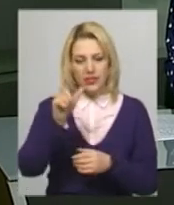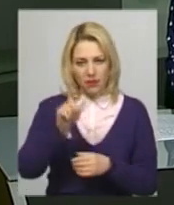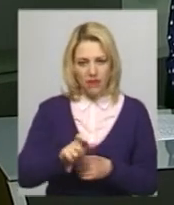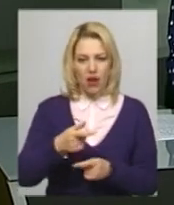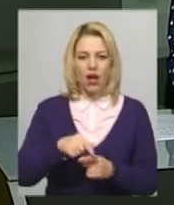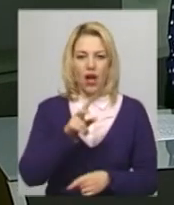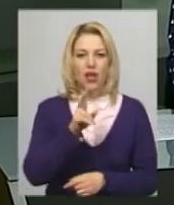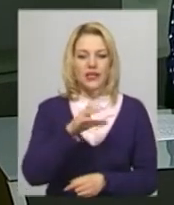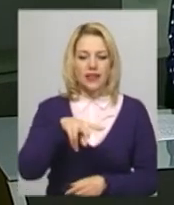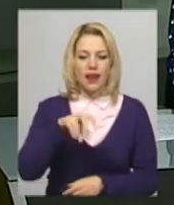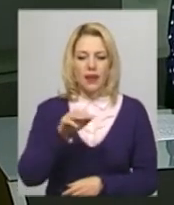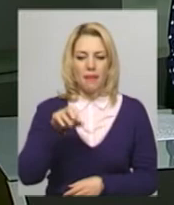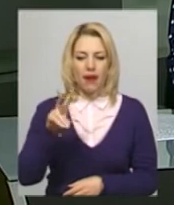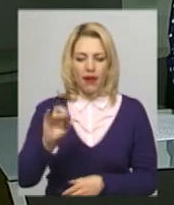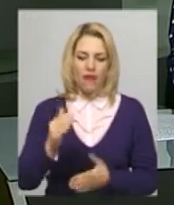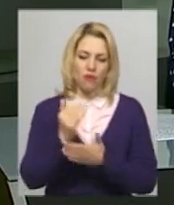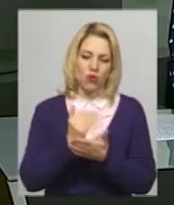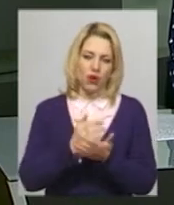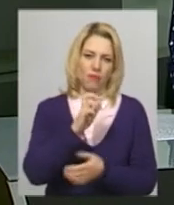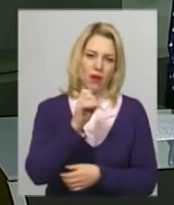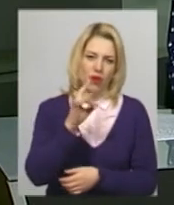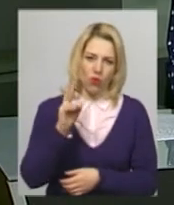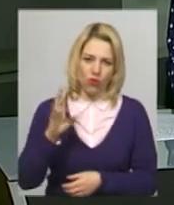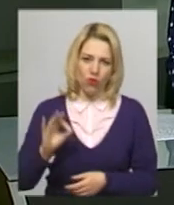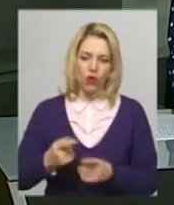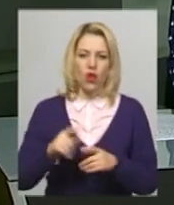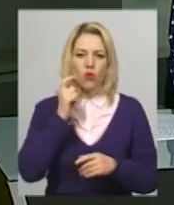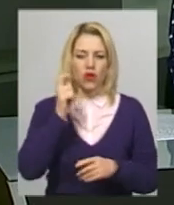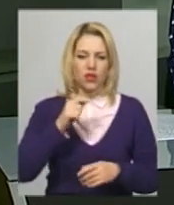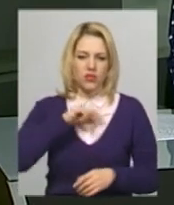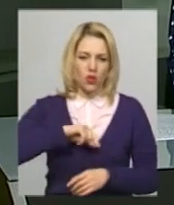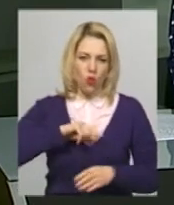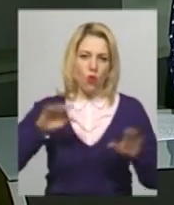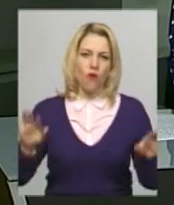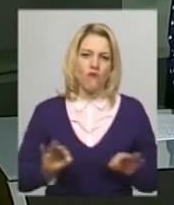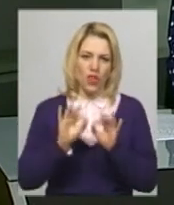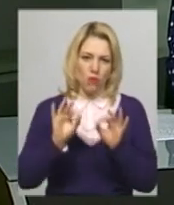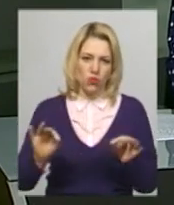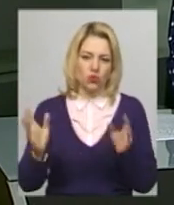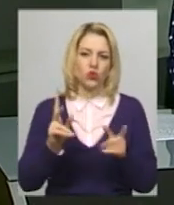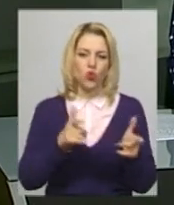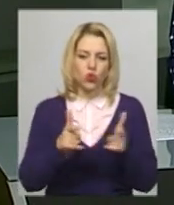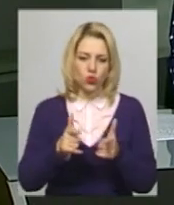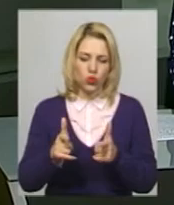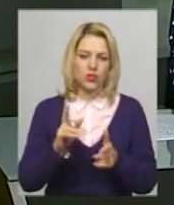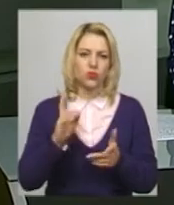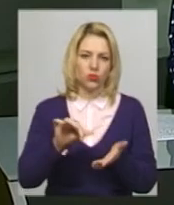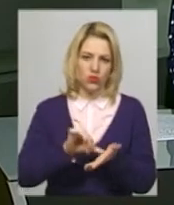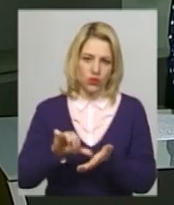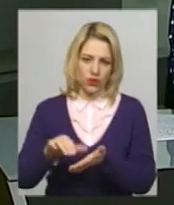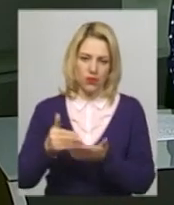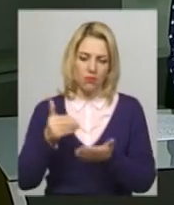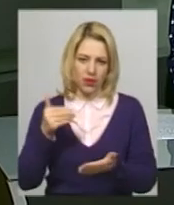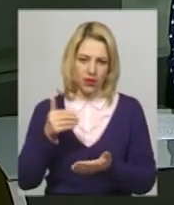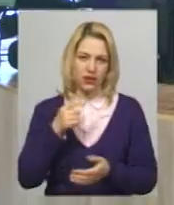філармонії. У програмі твори музики барокко, української духовної музики. Що готують та хто виступить перед глядачами, знає Тетяна Ворожцова.